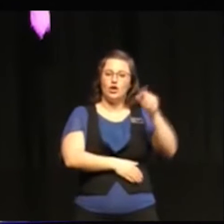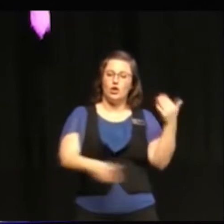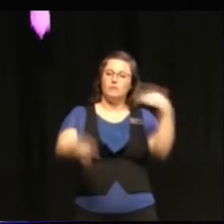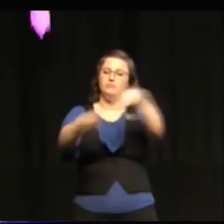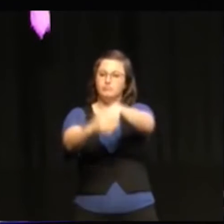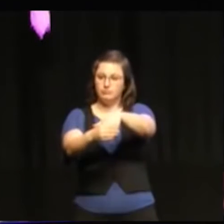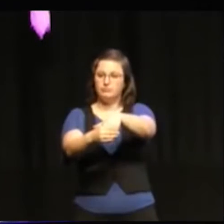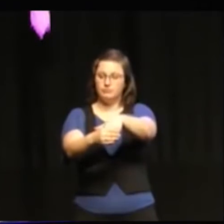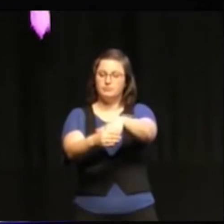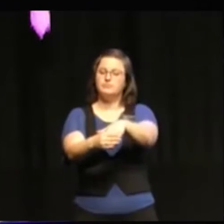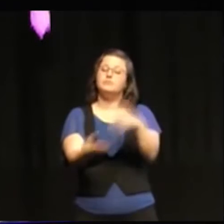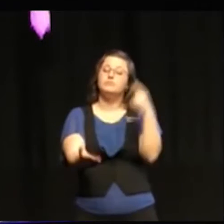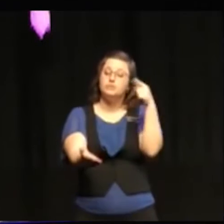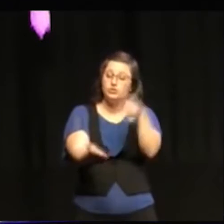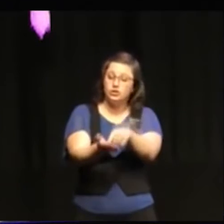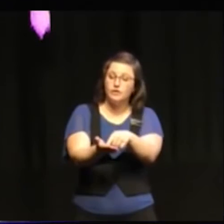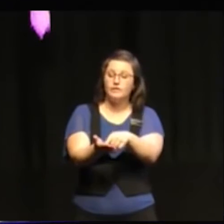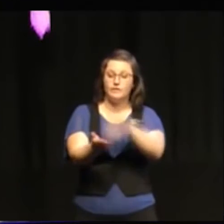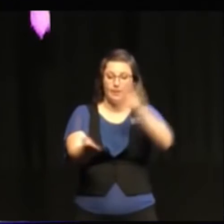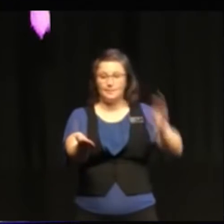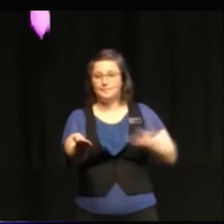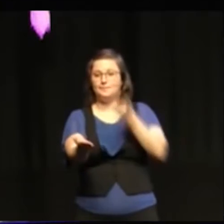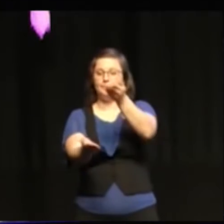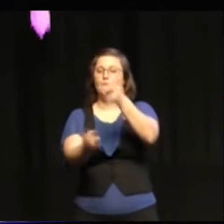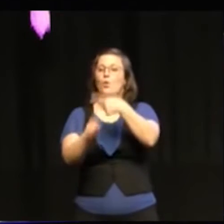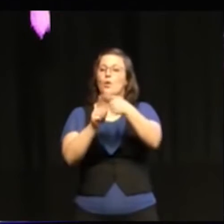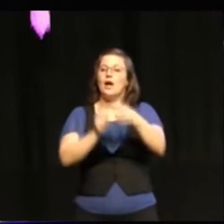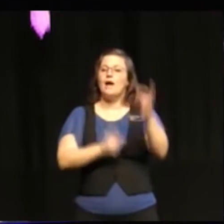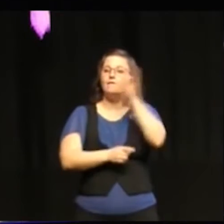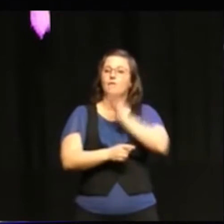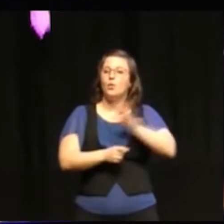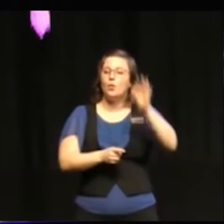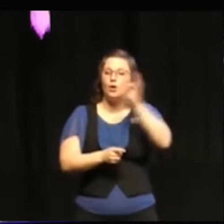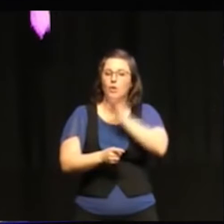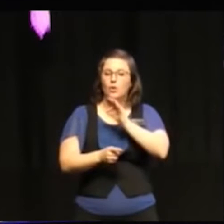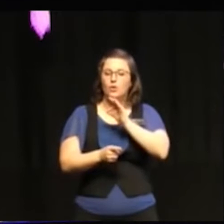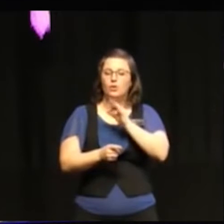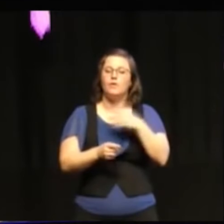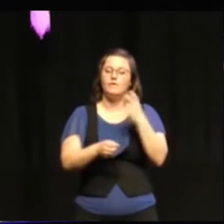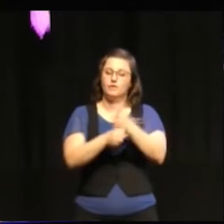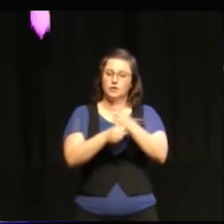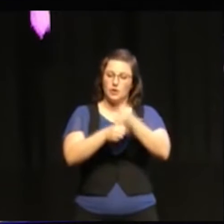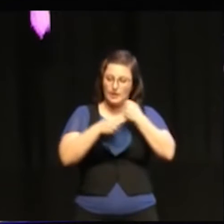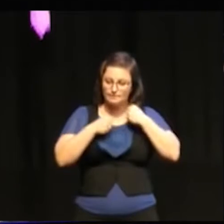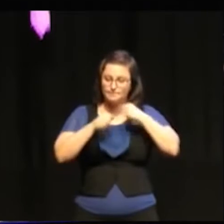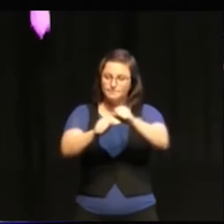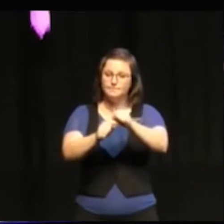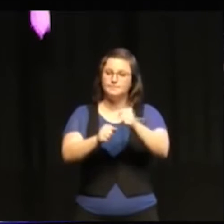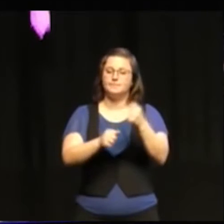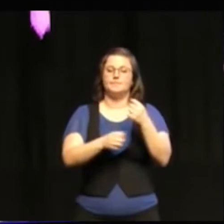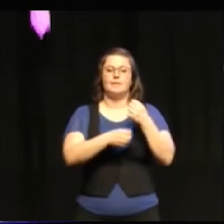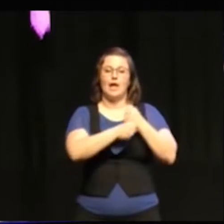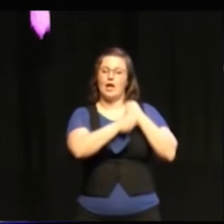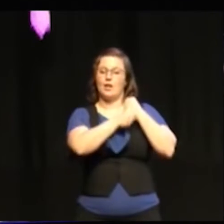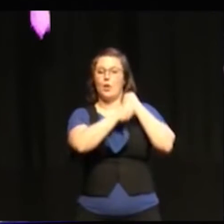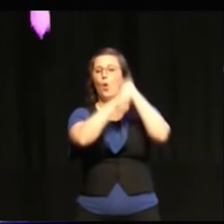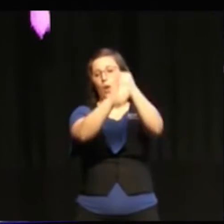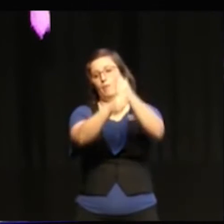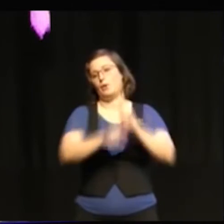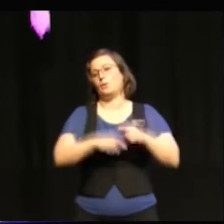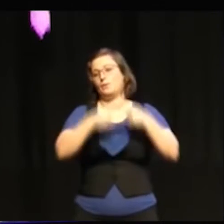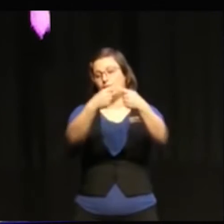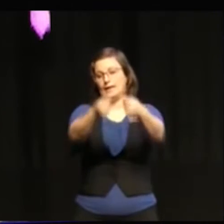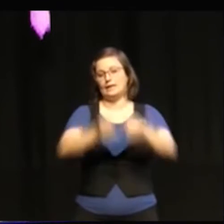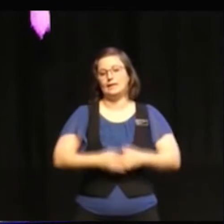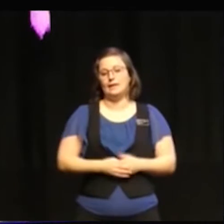att lyfta frågor, att verka för en hållbar utveckling.